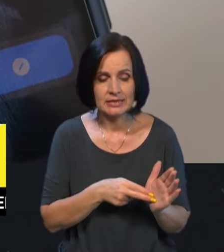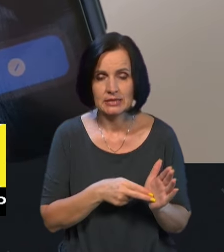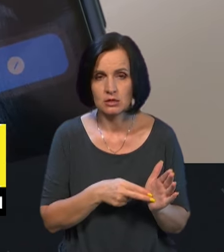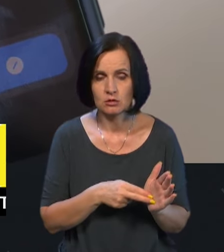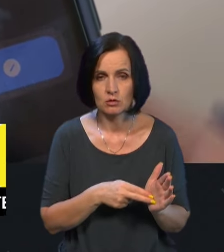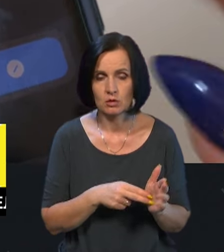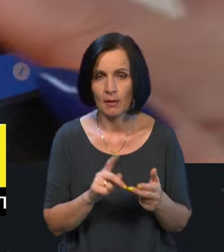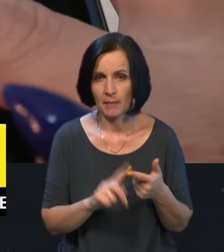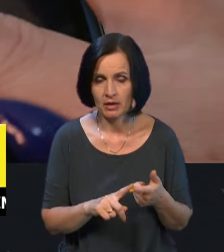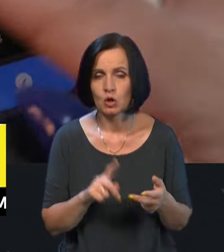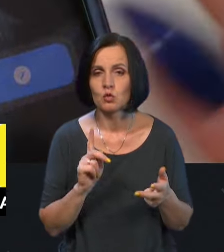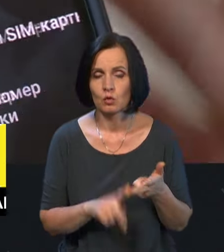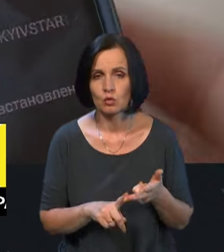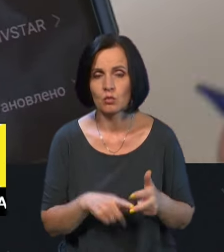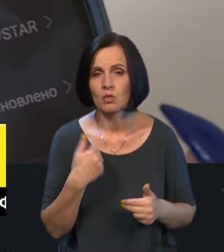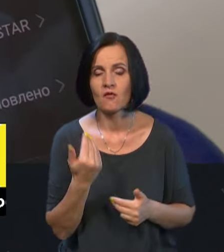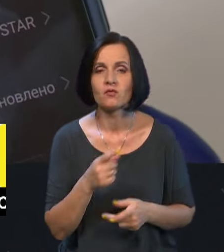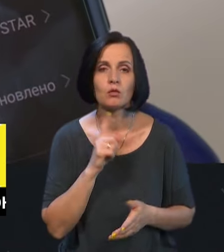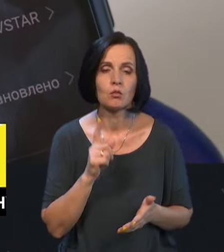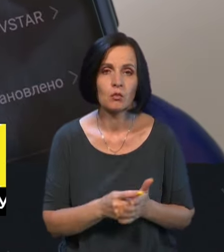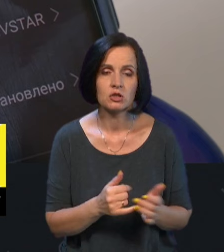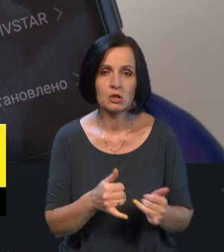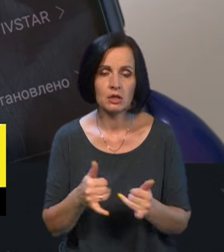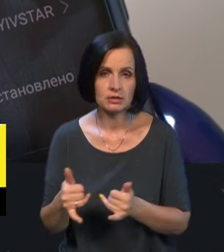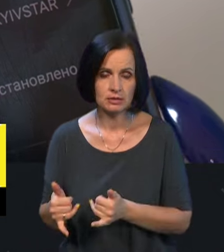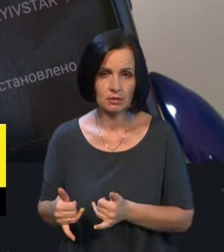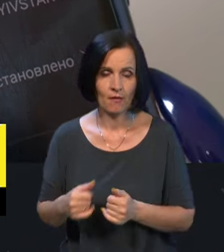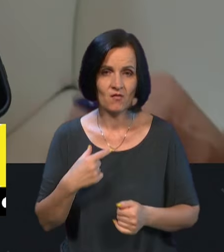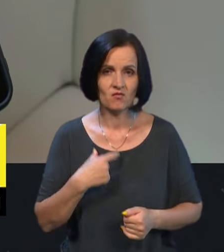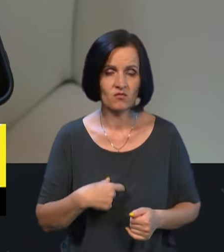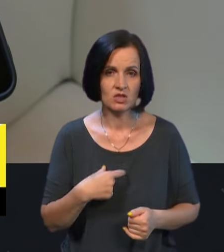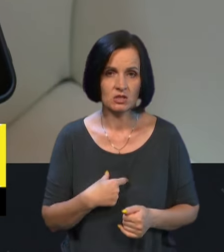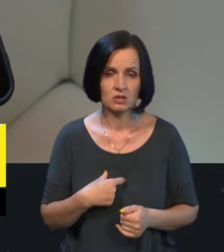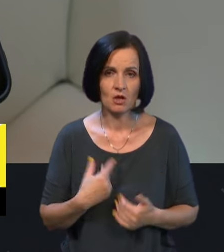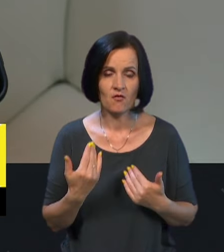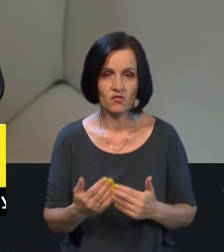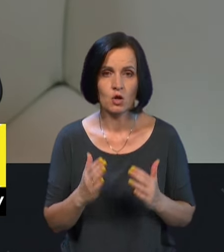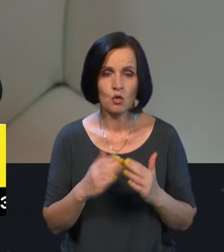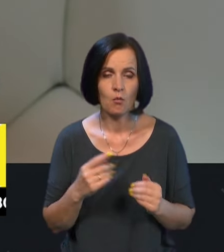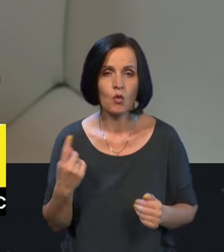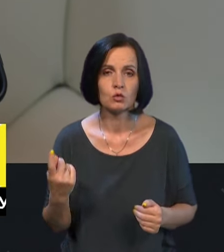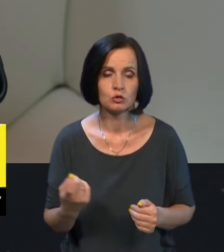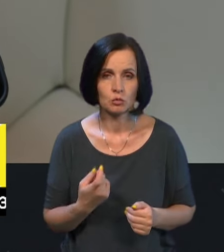Пункт номер два, ви повинні забезпечити у себе, у вашому домосподарстві,